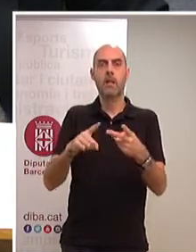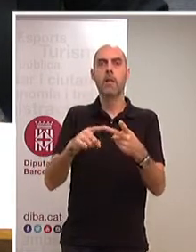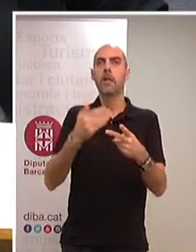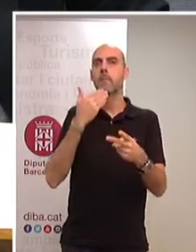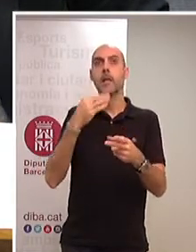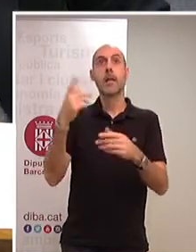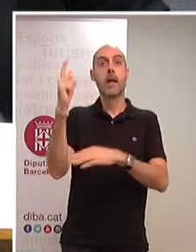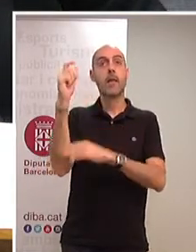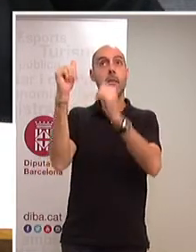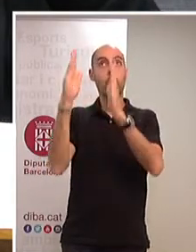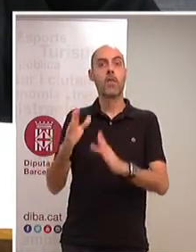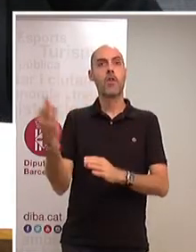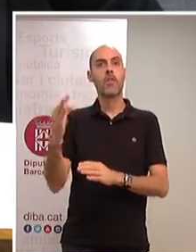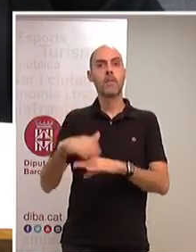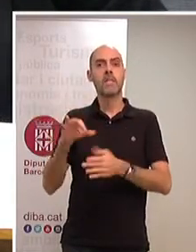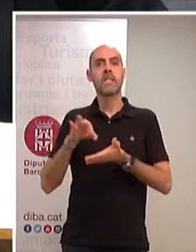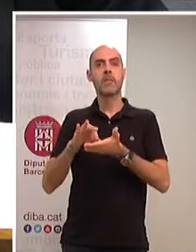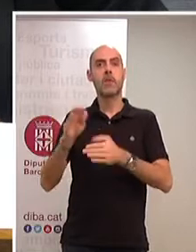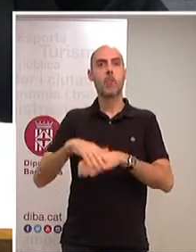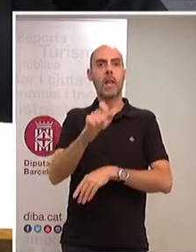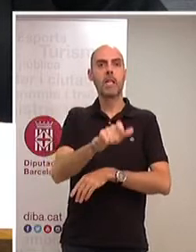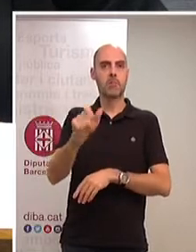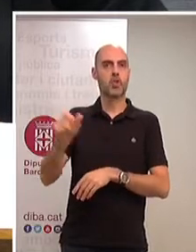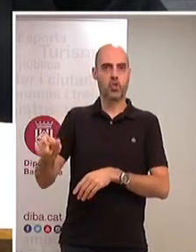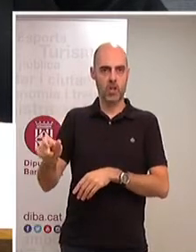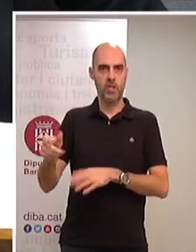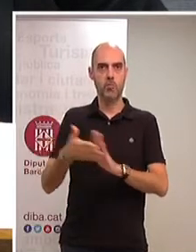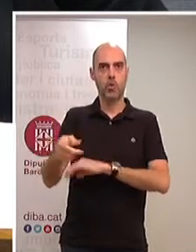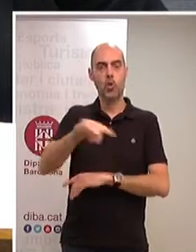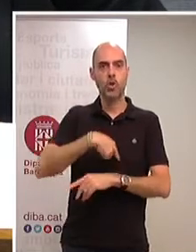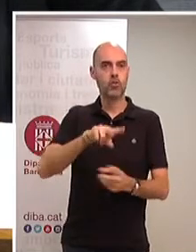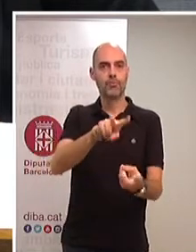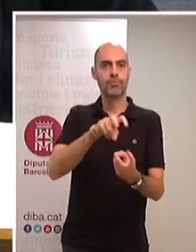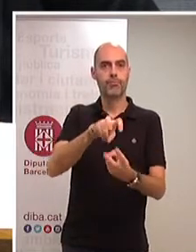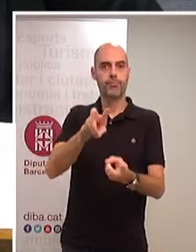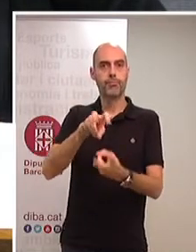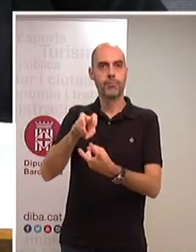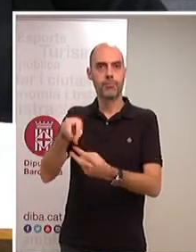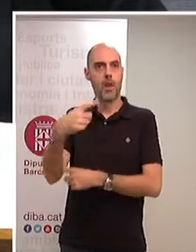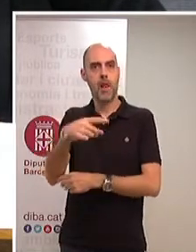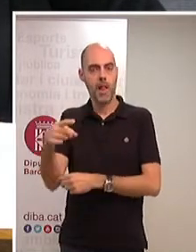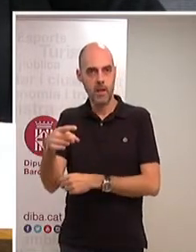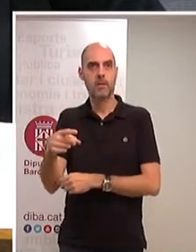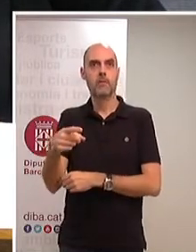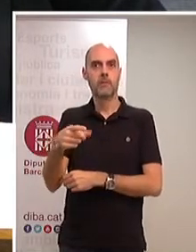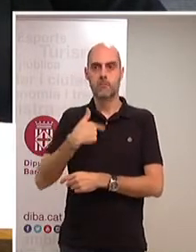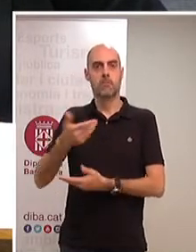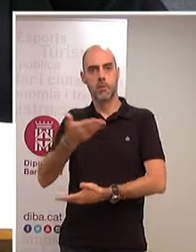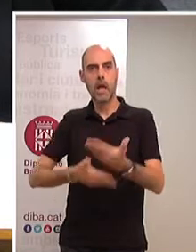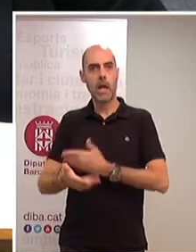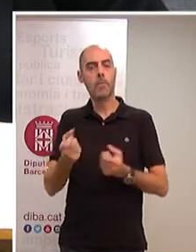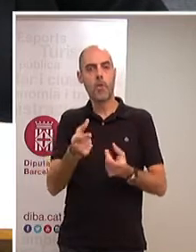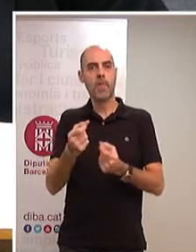diputació ha d'estar al servei dels ciutadans i de les ciutadanes que paguen els seus impostos i tenen les seves exigències en relació amb els seus